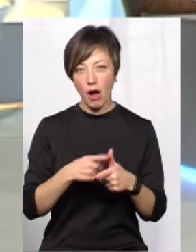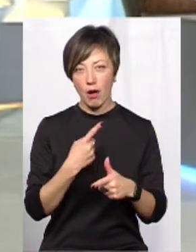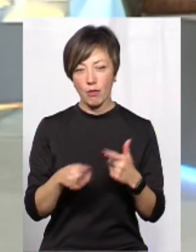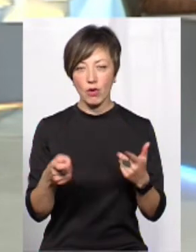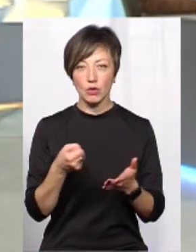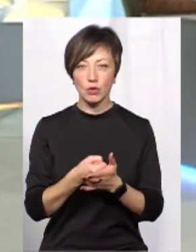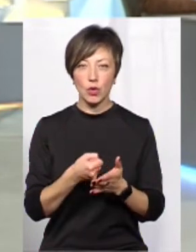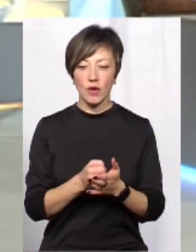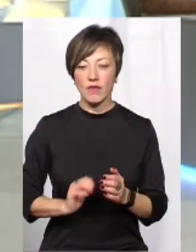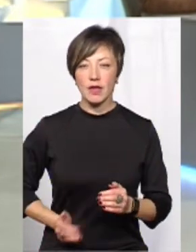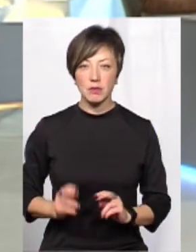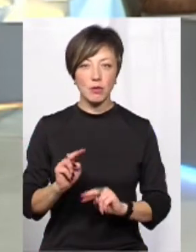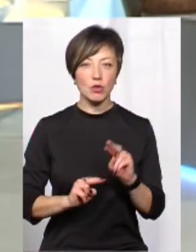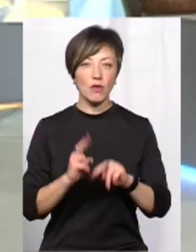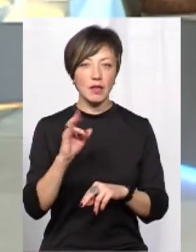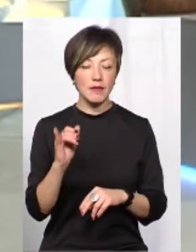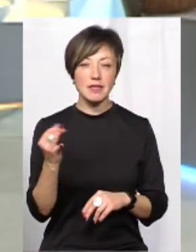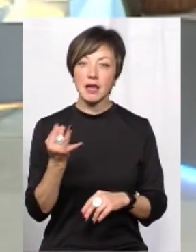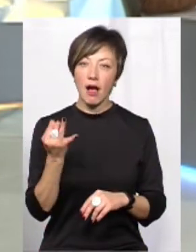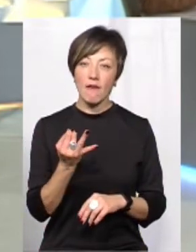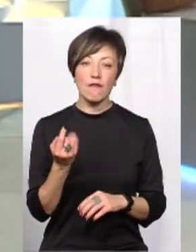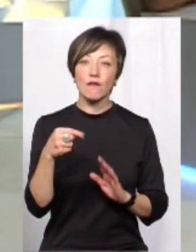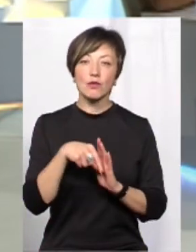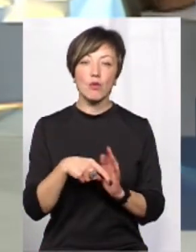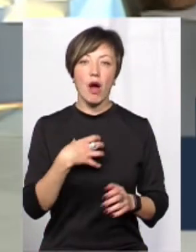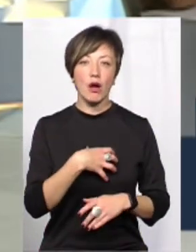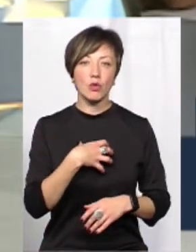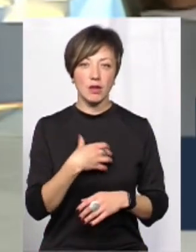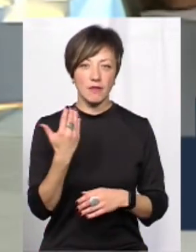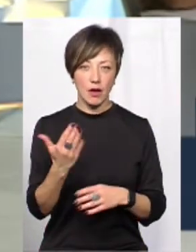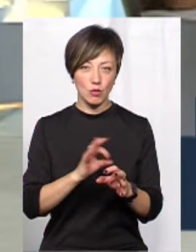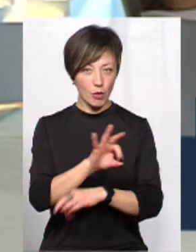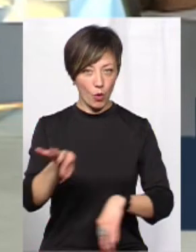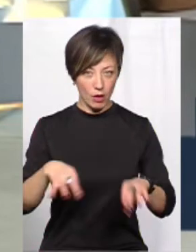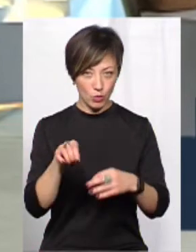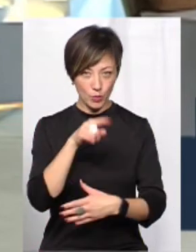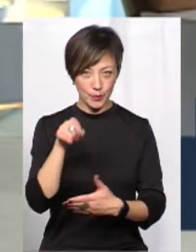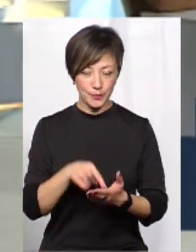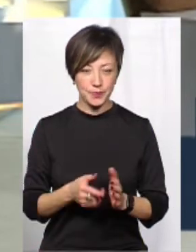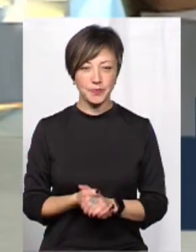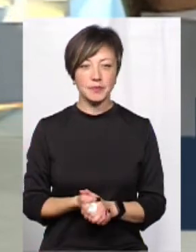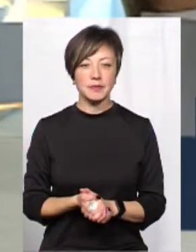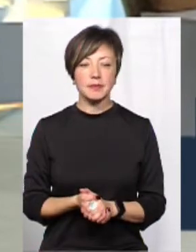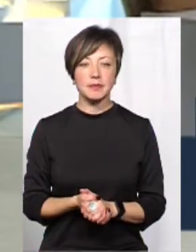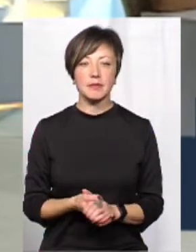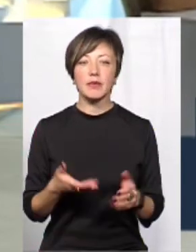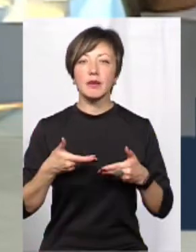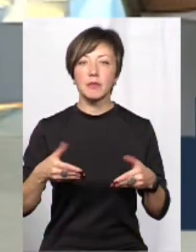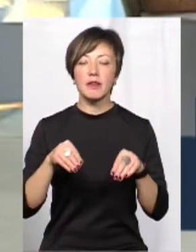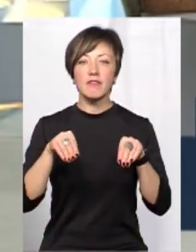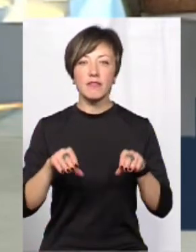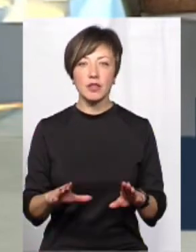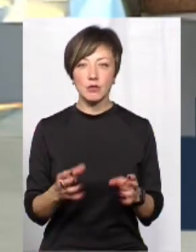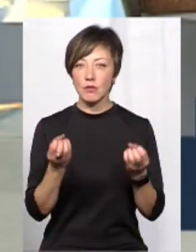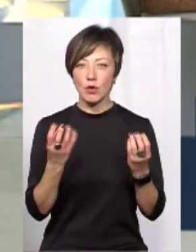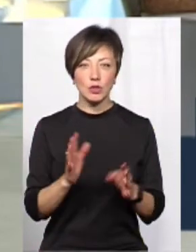забудовників. Цікаво, тоді в чому актуальні саме вашого проєкту? Ми вирішили